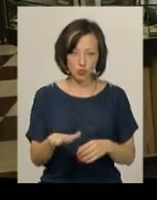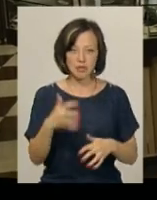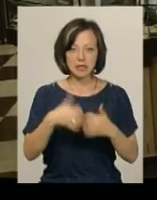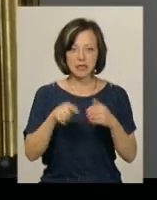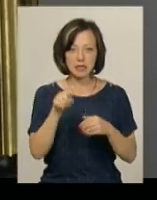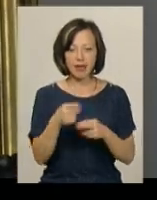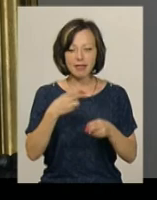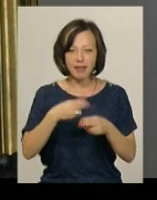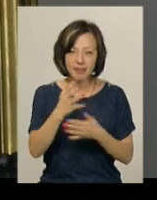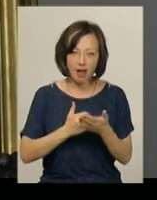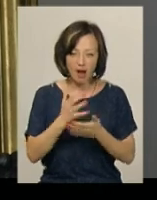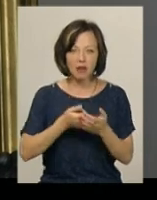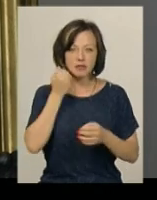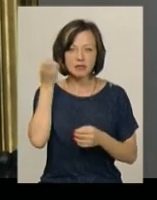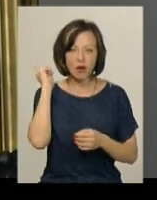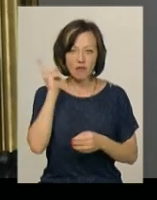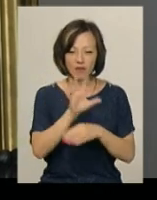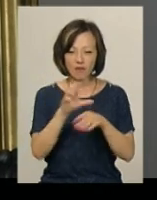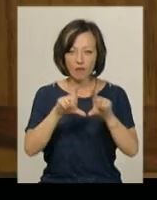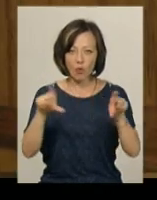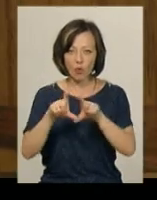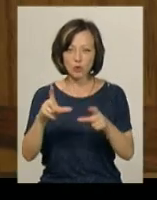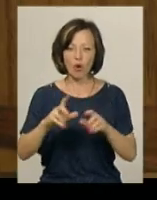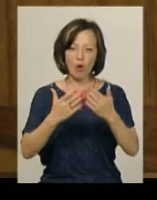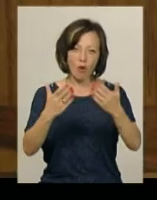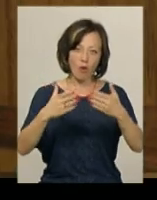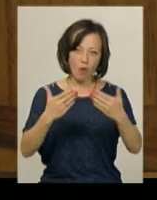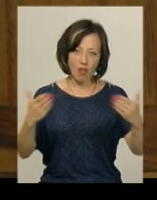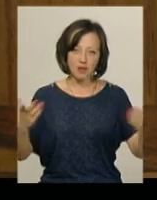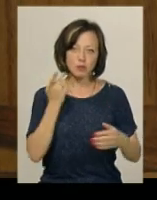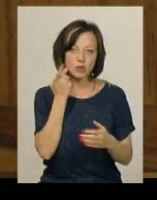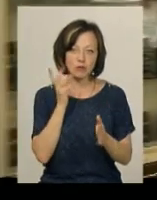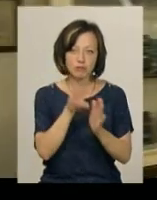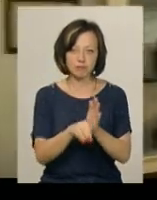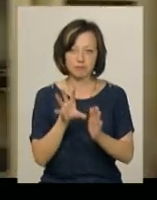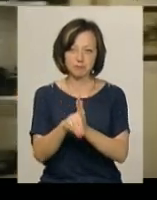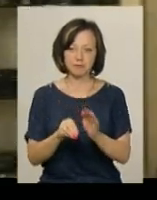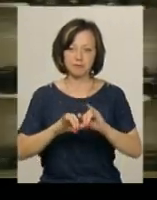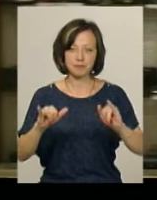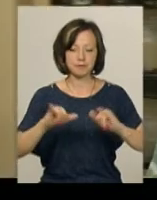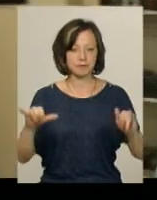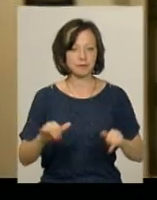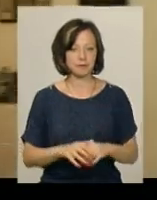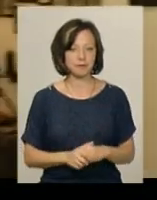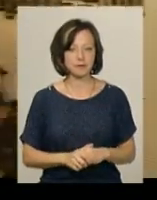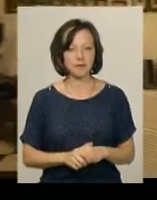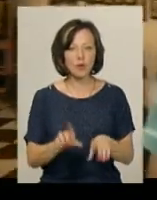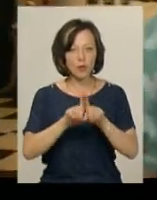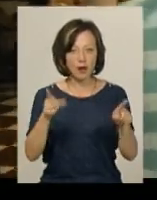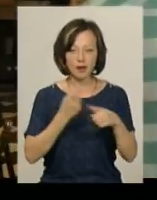деталі до фотоапаратів, старовинні світлини. Колекція, каже Костянтин Жданов, постійно поповнюється. З унікальних ось ця робота.